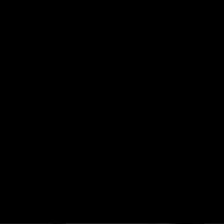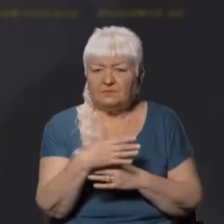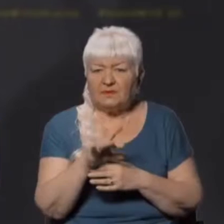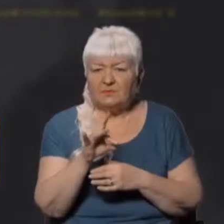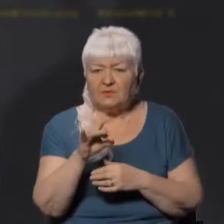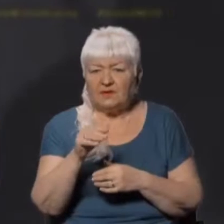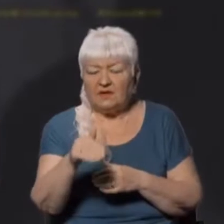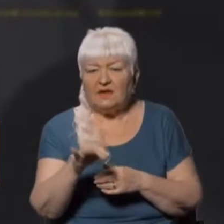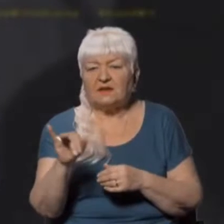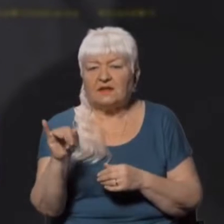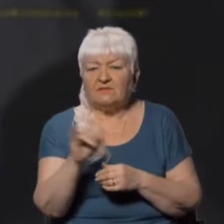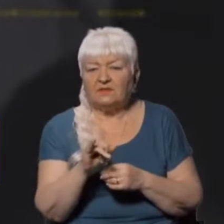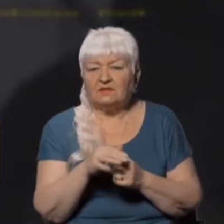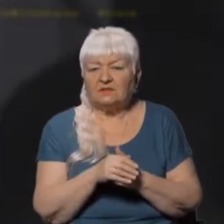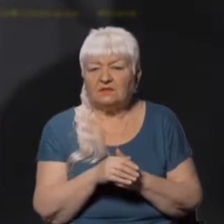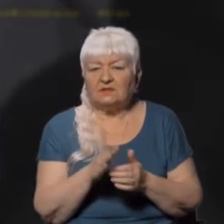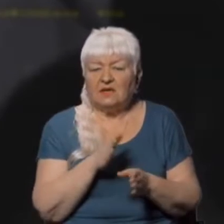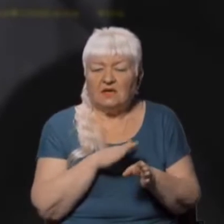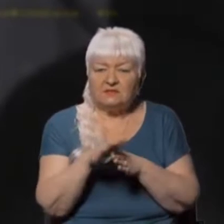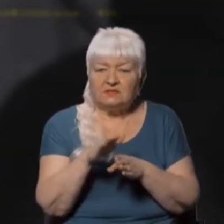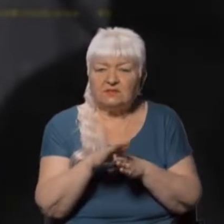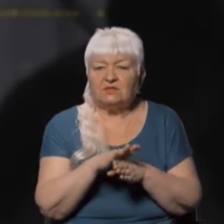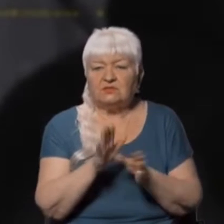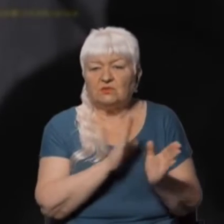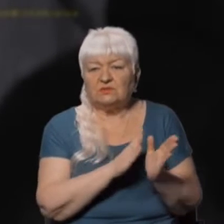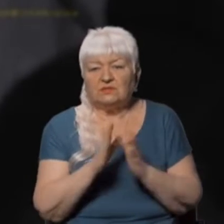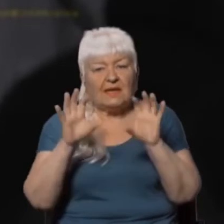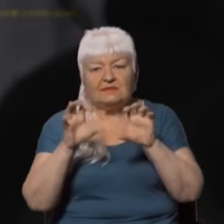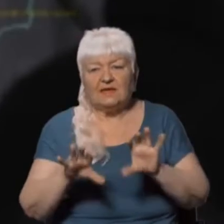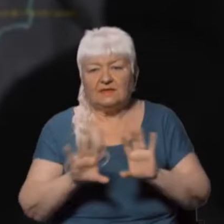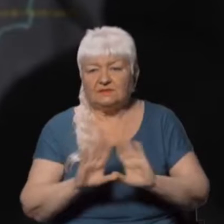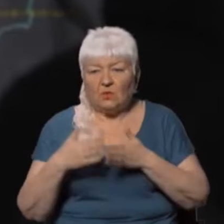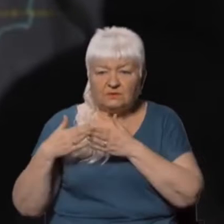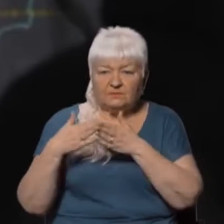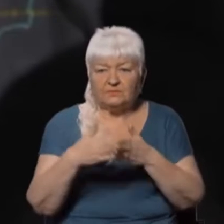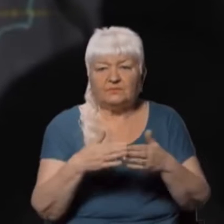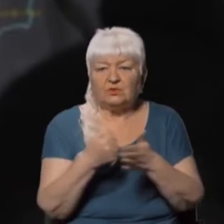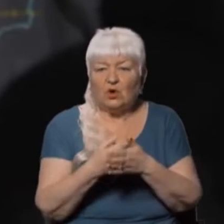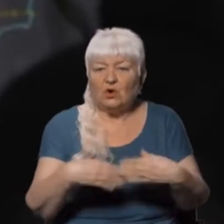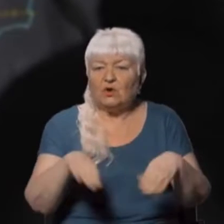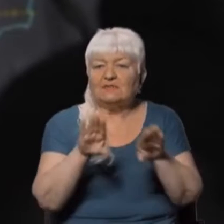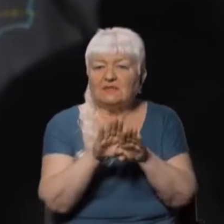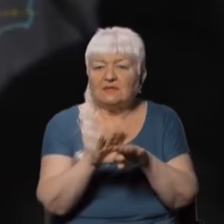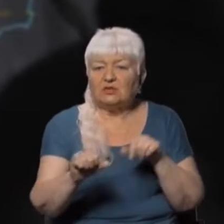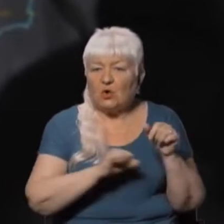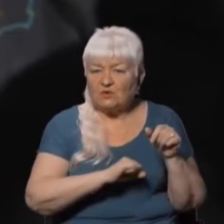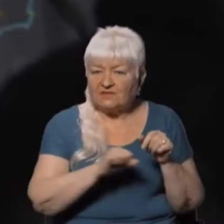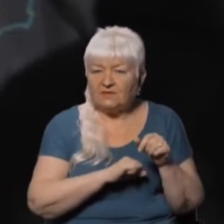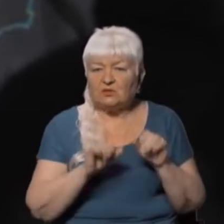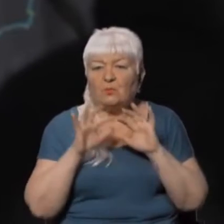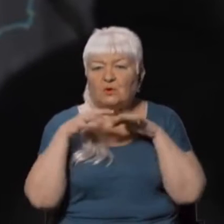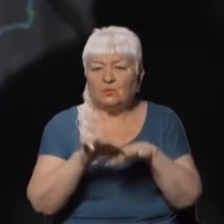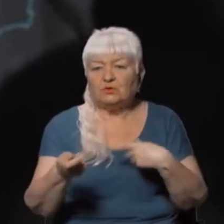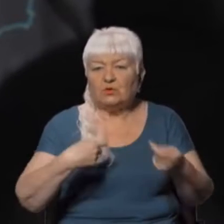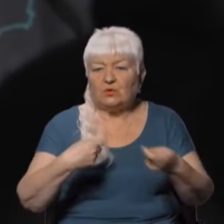також сирійським судном «Фінікія» здійснюються систематичні незаконні заходи до закритого Севастопольського морського торгувального